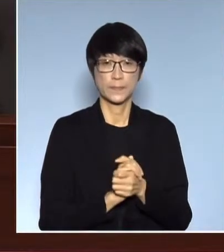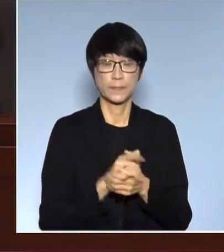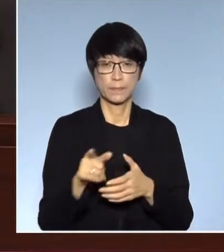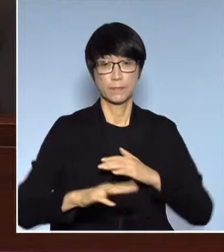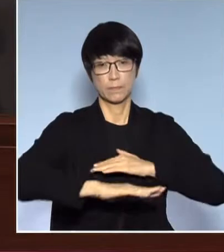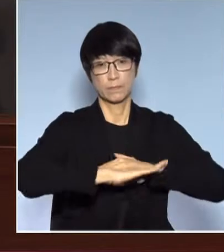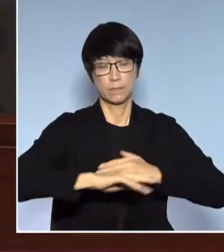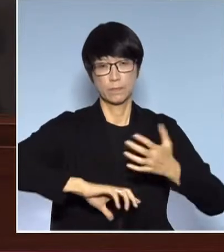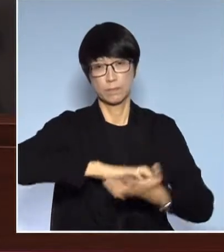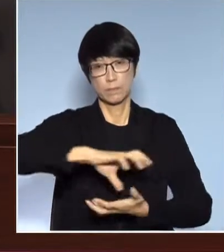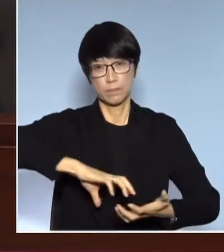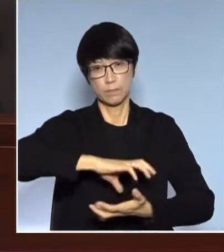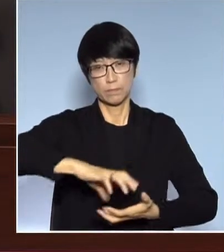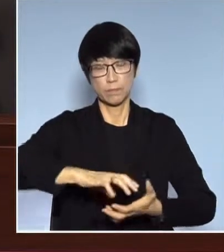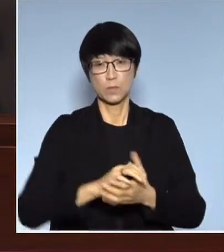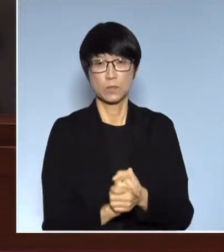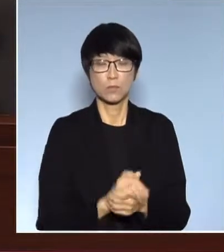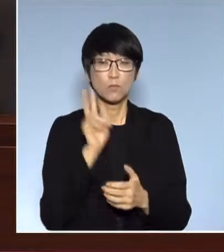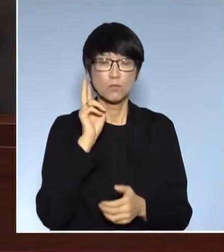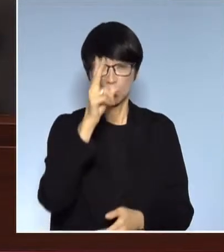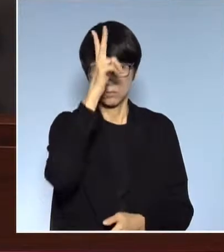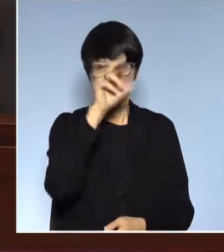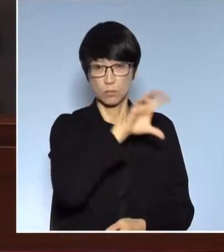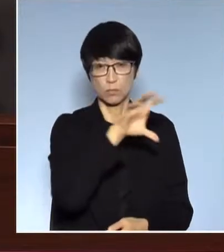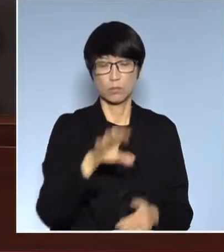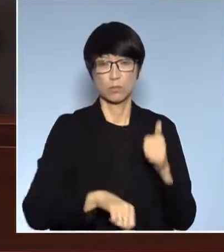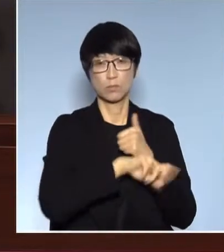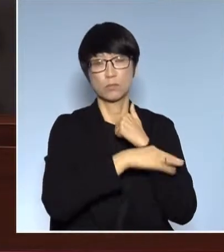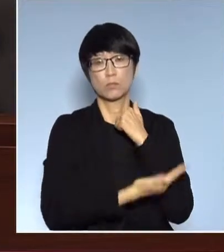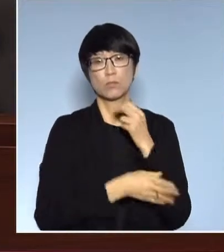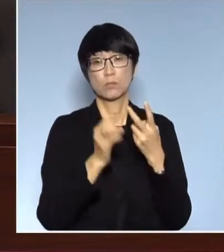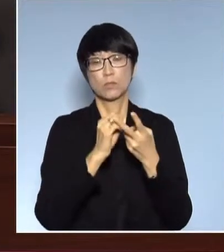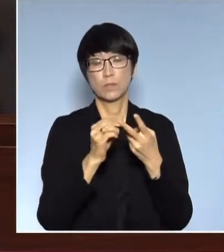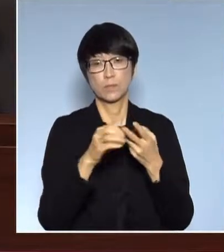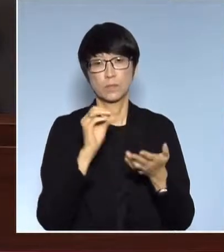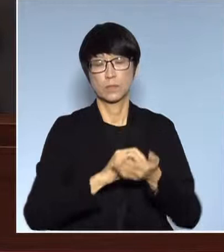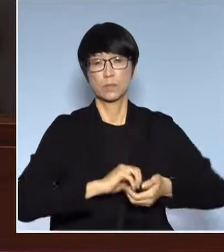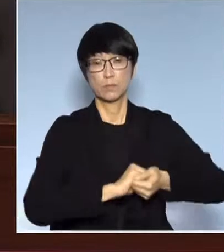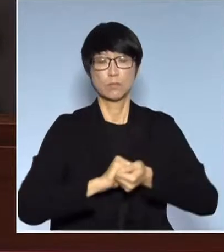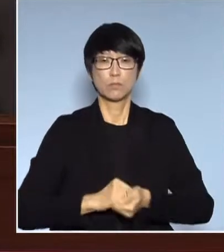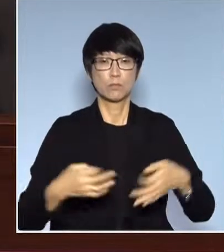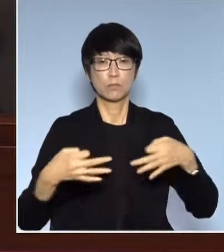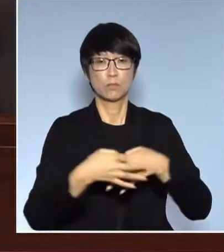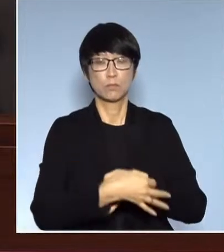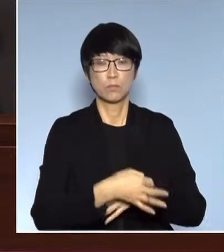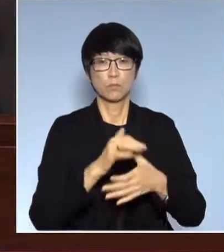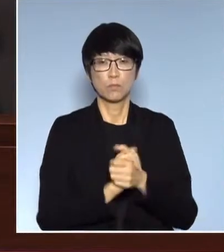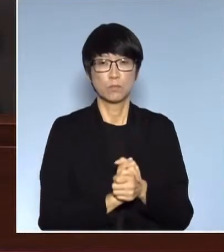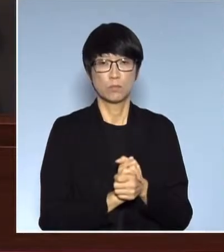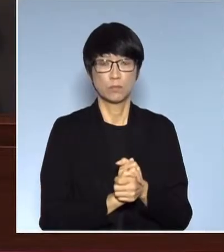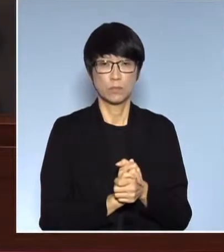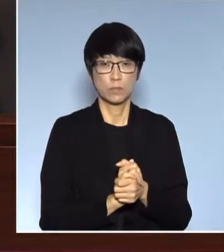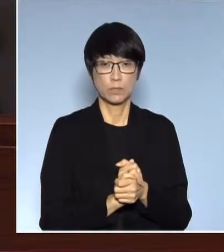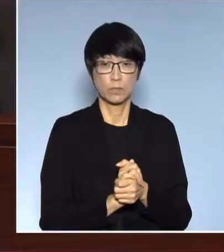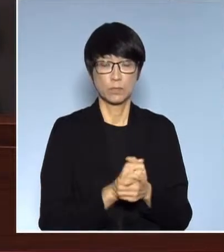問題好像他說的第一樣如果政府引用基本法第二十條來設立這個合作協議以繞過基本法其他條文那麼